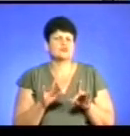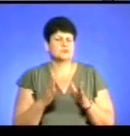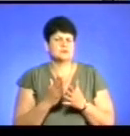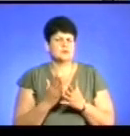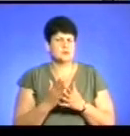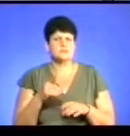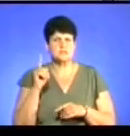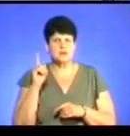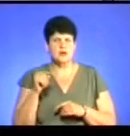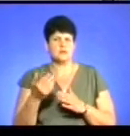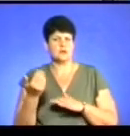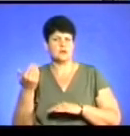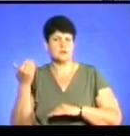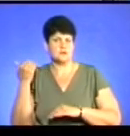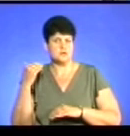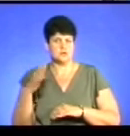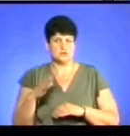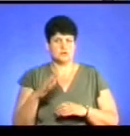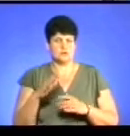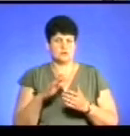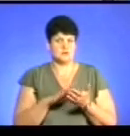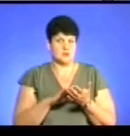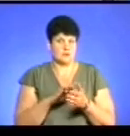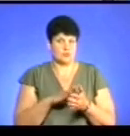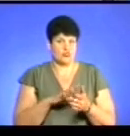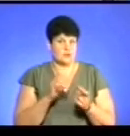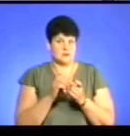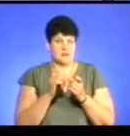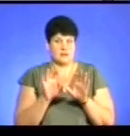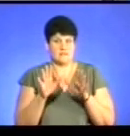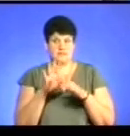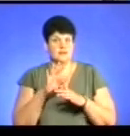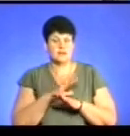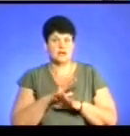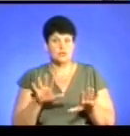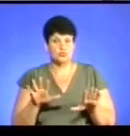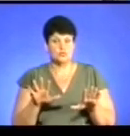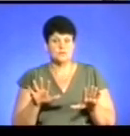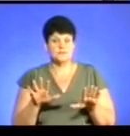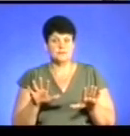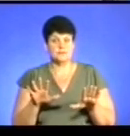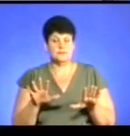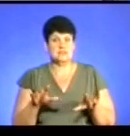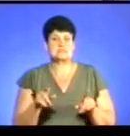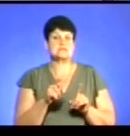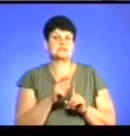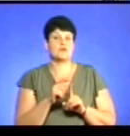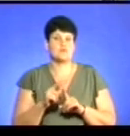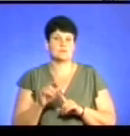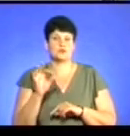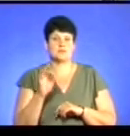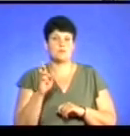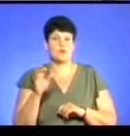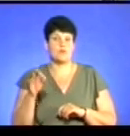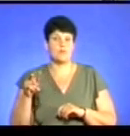адже знаємо, до того роми були на Тернопільщині, однак таких скандальних випадків не було. І зрештою, за словами Олександра